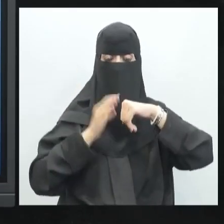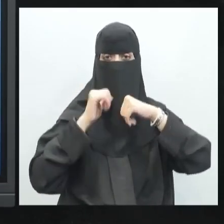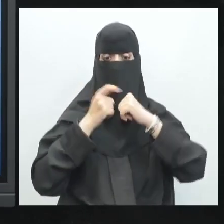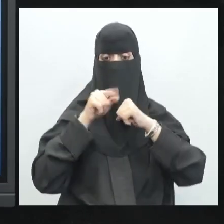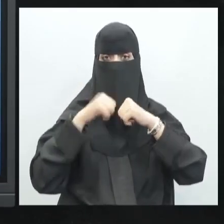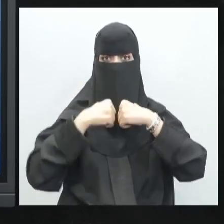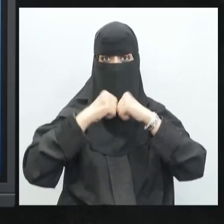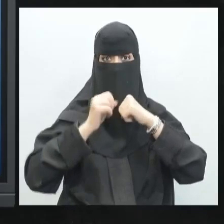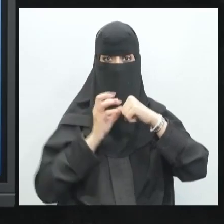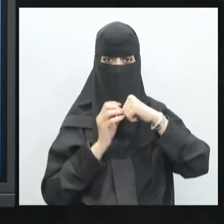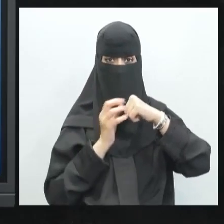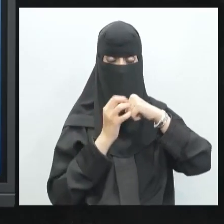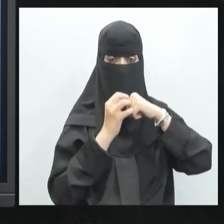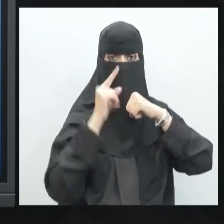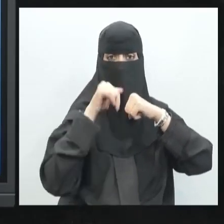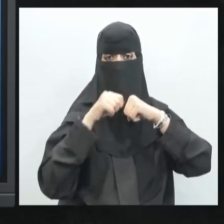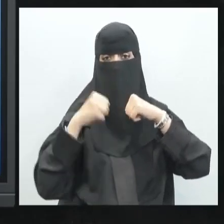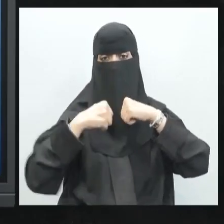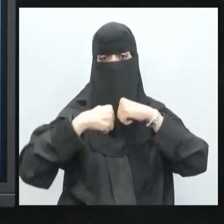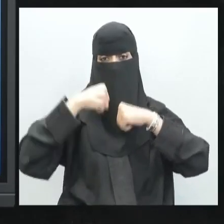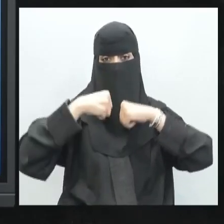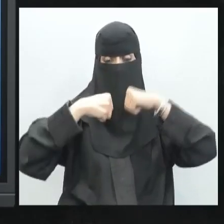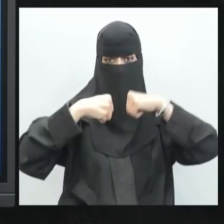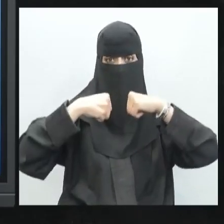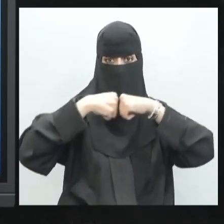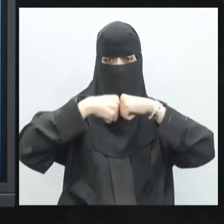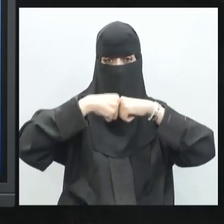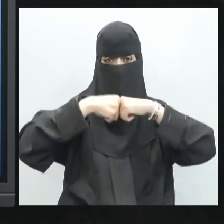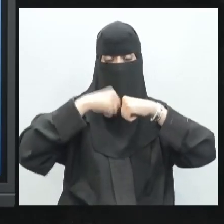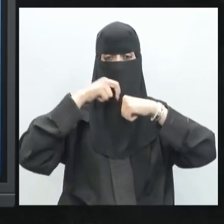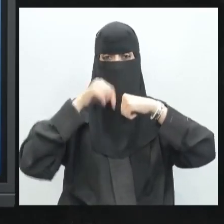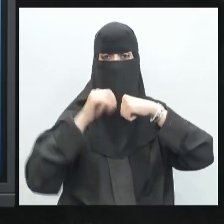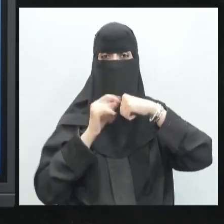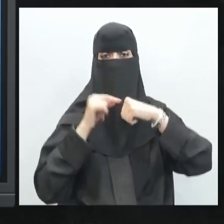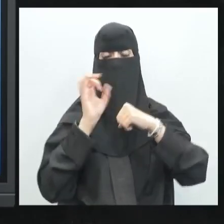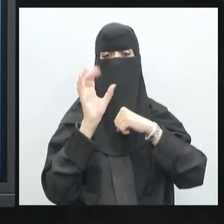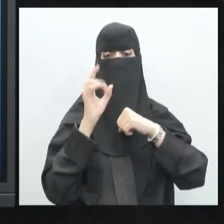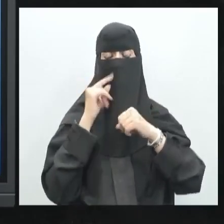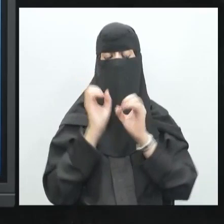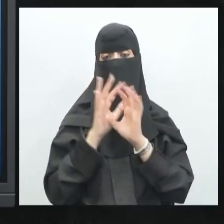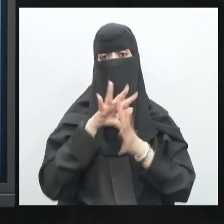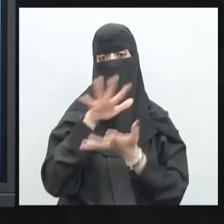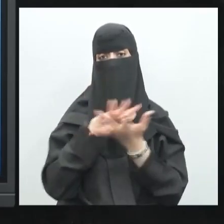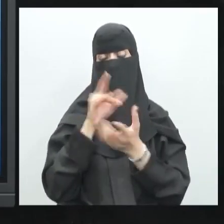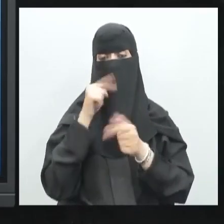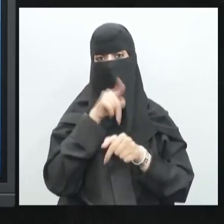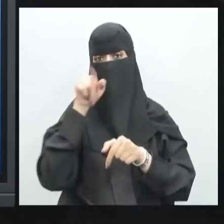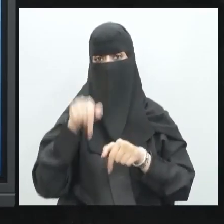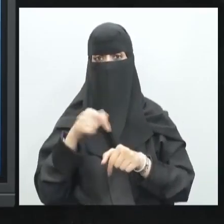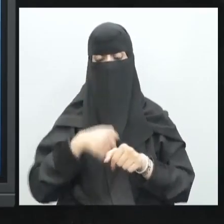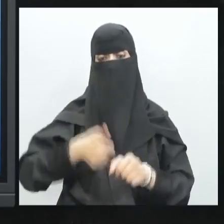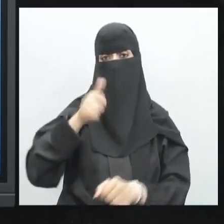ولكن عندما يتآكل هذا الغضروف قد يحتك العظم مع العظم الآخر فهنا تتسبب التهابات نسمي ذلك